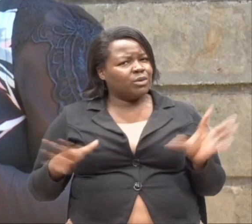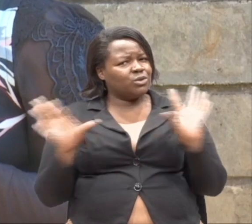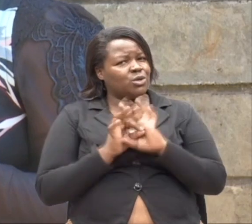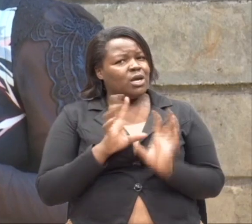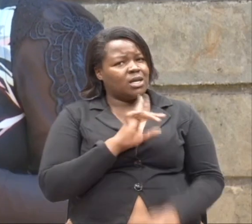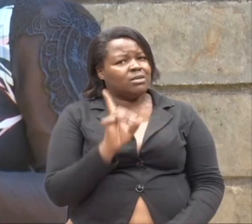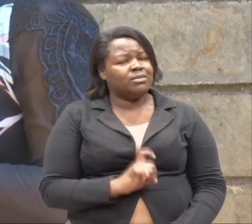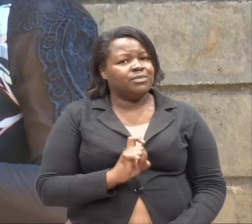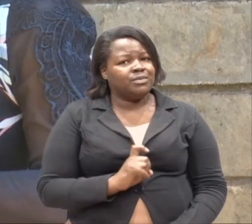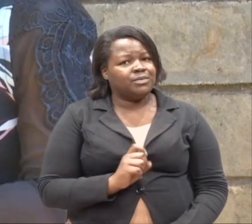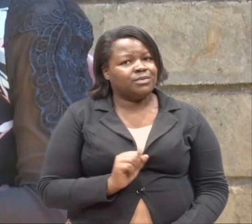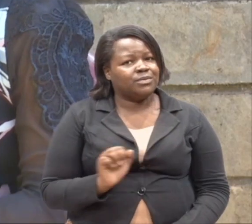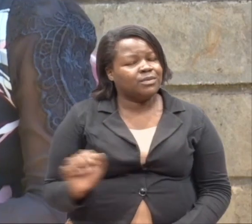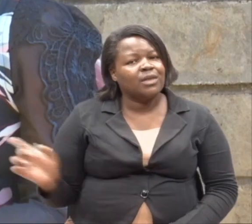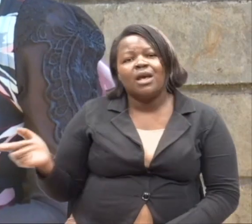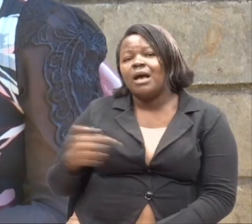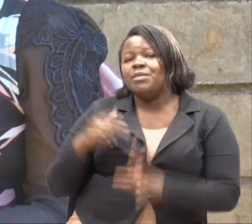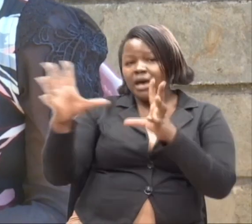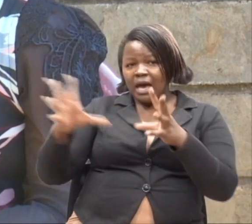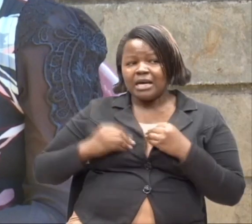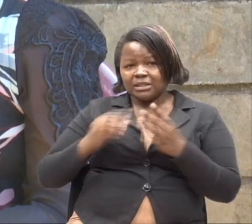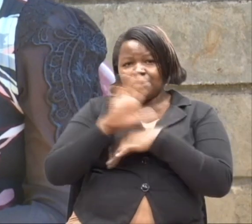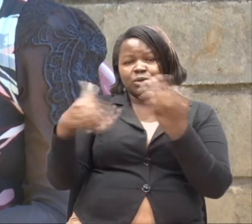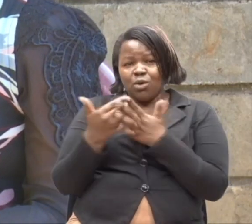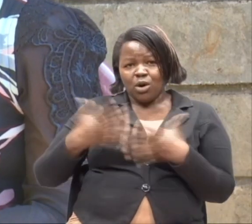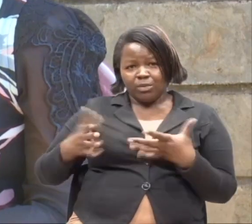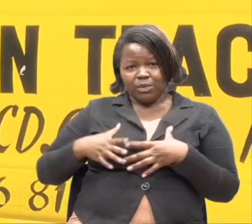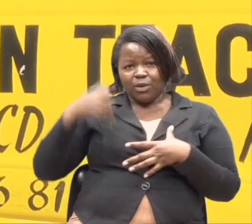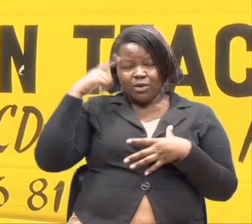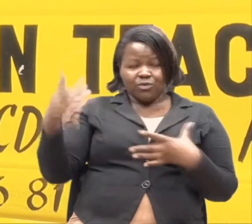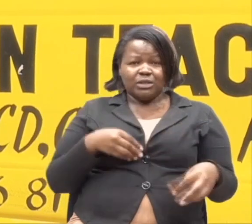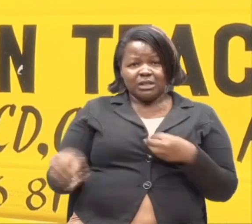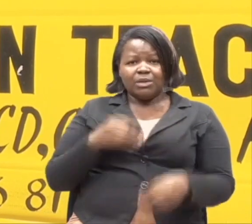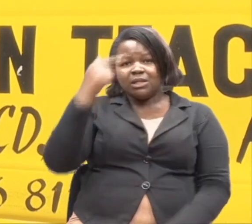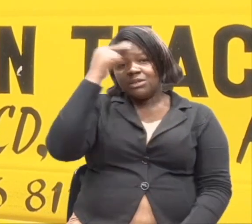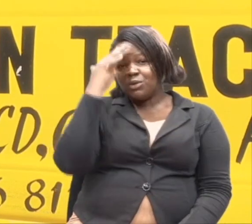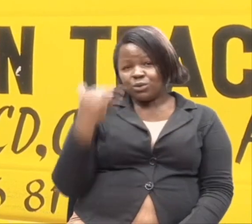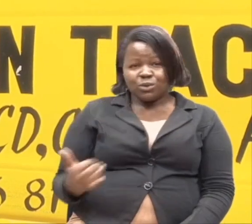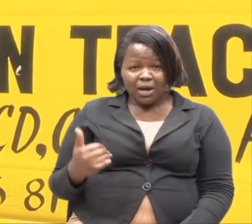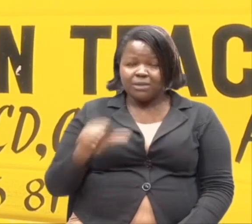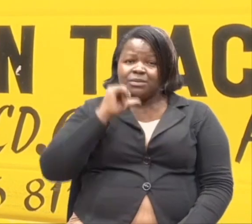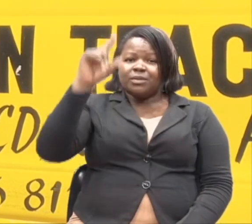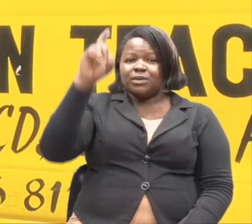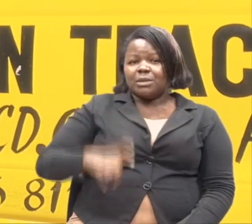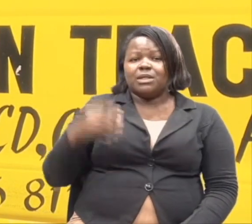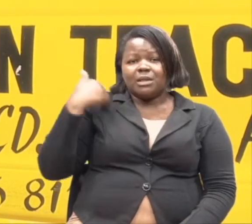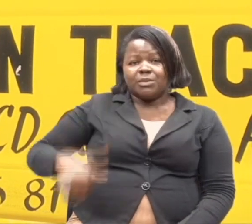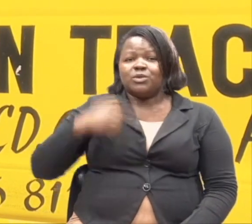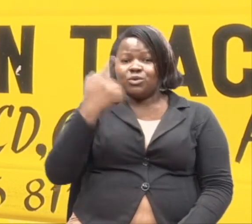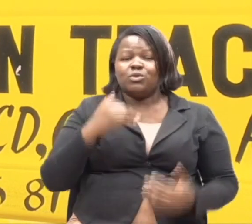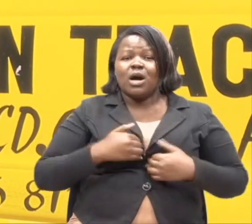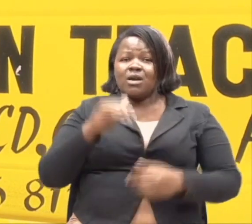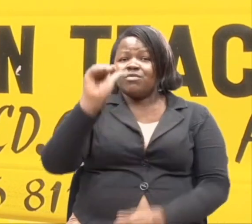kitengo. Ninakubalia kila mtu wa hiki kitengo kwa sababu. Si lazima yule mtu ambaye